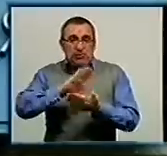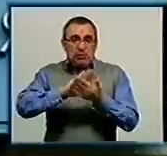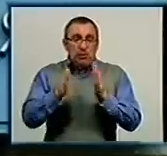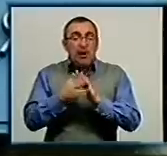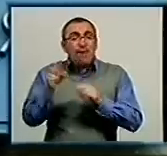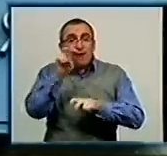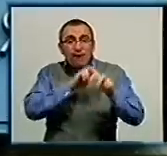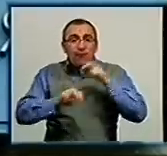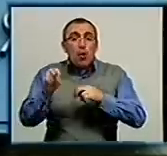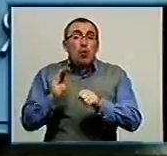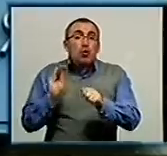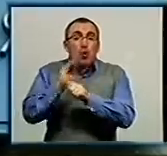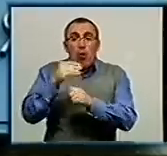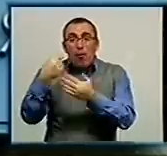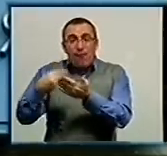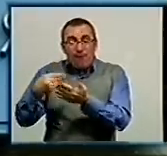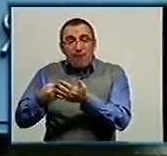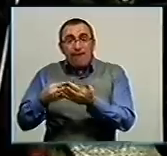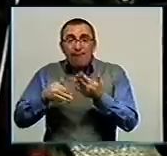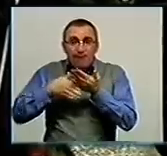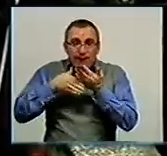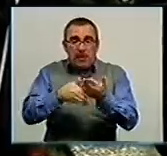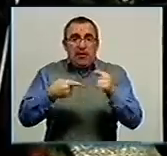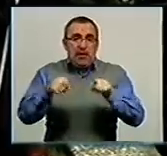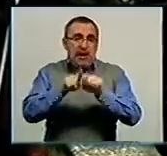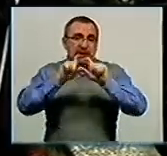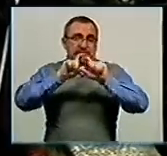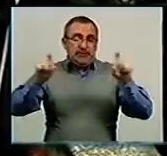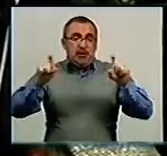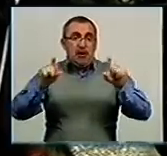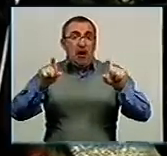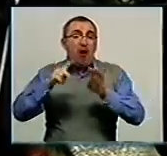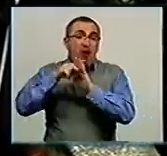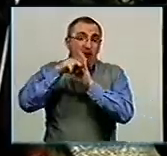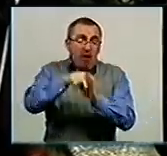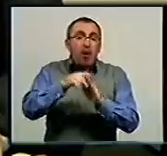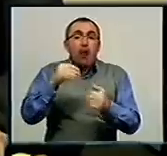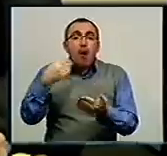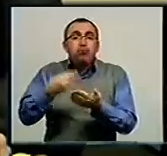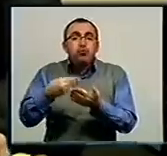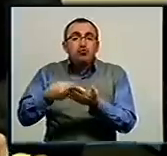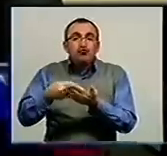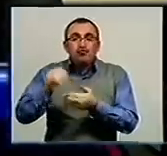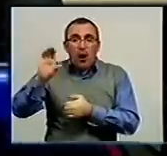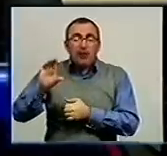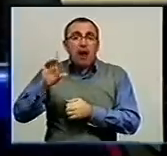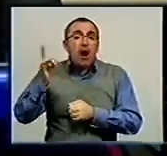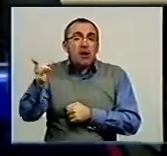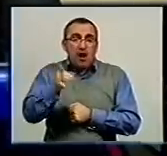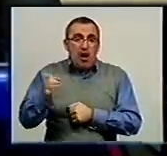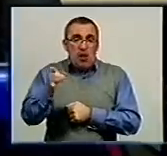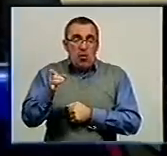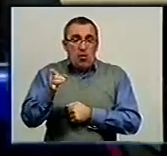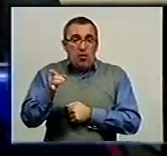відшукати додатковий ресурс, щоб профінансувати такі заклади. Поки що тягар ляже на бюджети районів. Як тільки приймається місцевий бюджет,